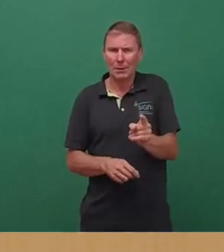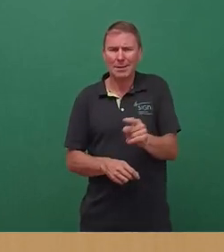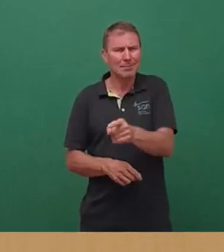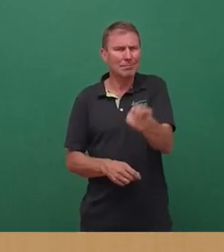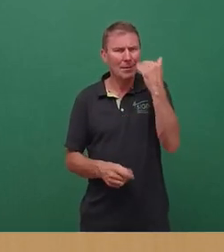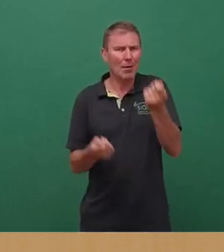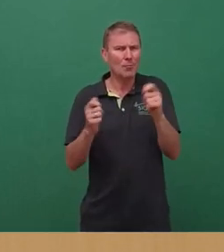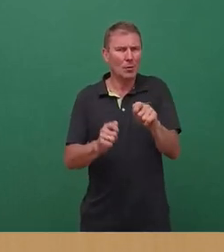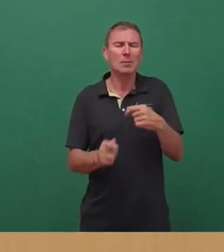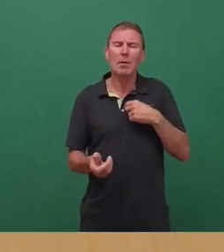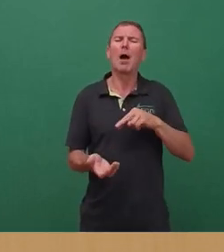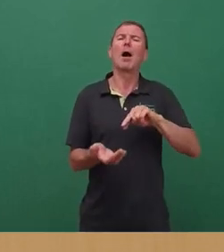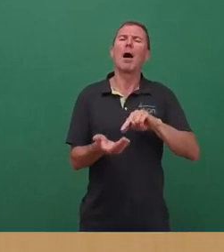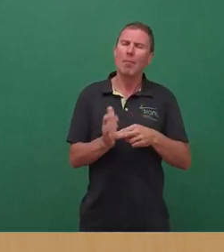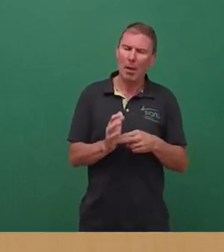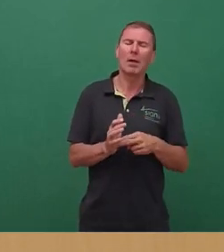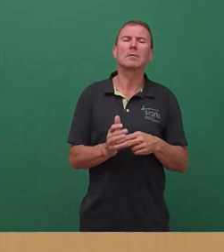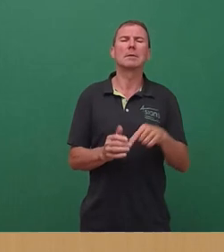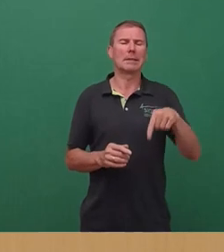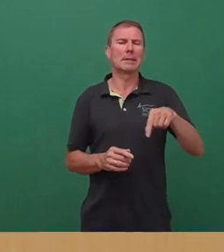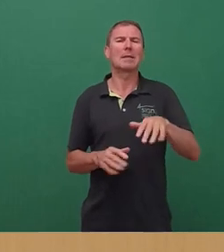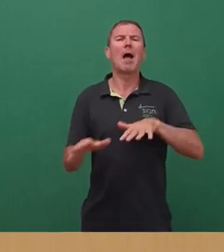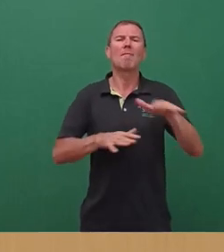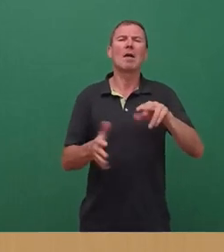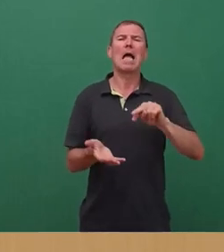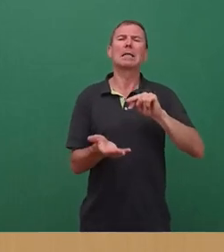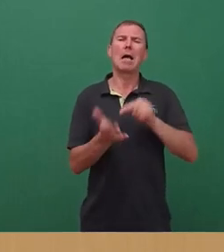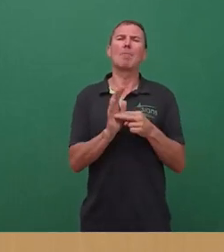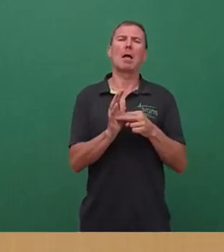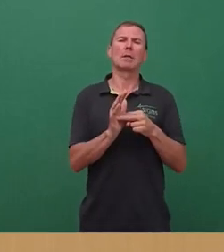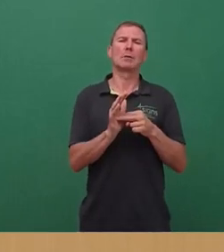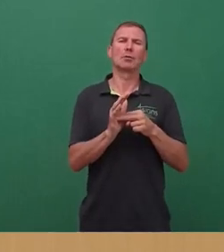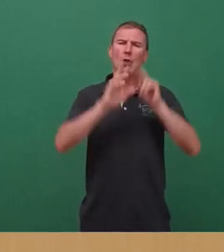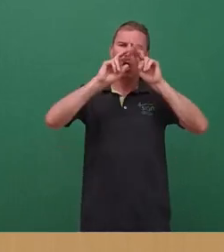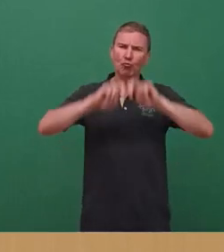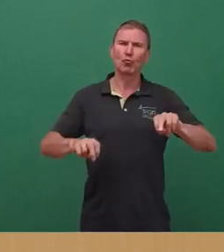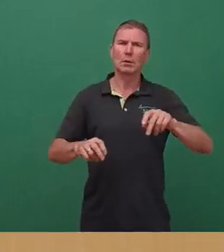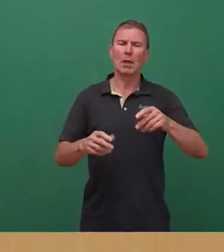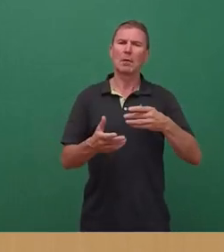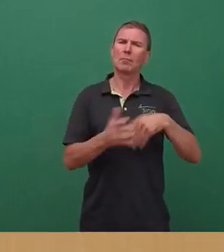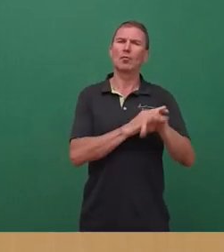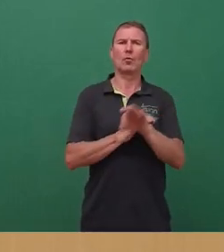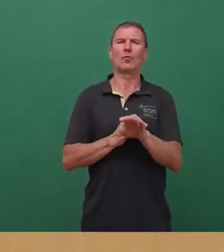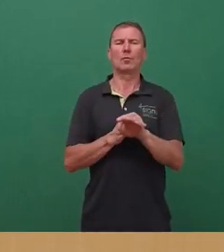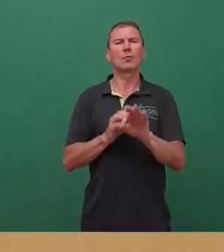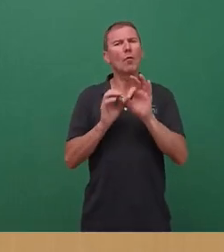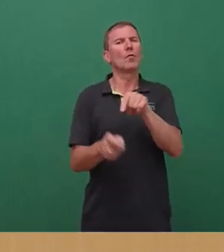bereiten wir gerade eine verkehrsplanerische Studie vor, zur großen Meissnerstraße, Köpke Straße.